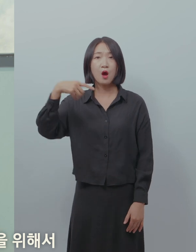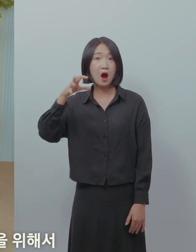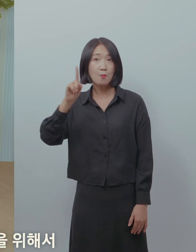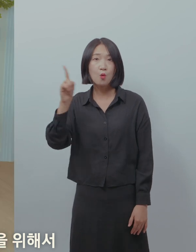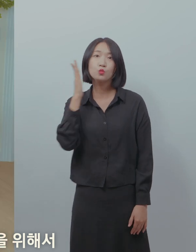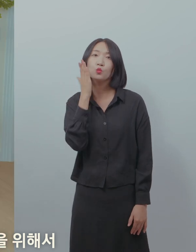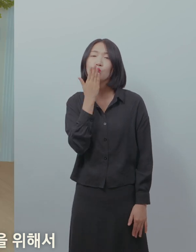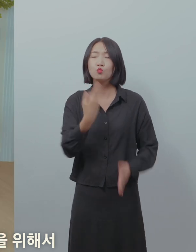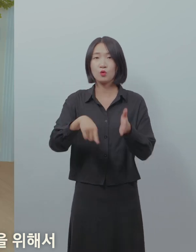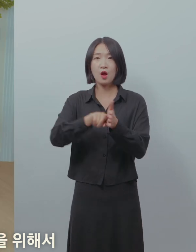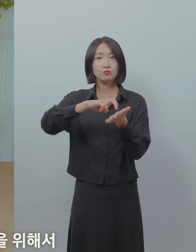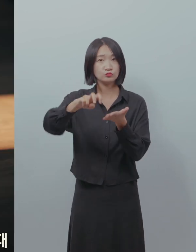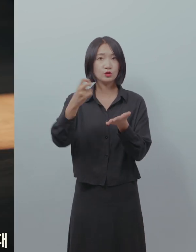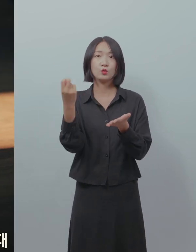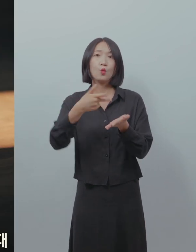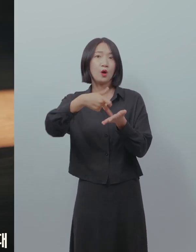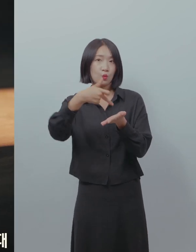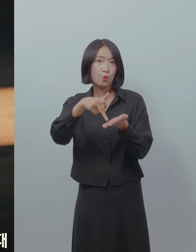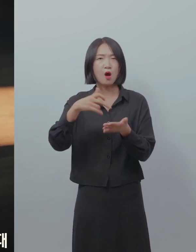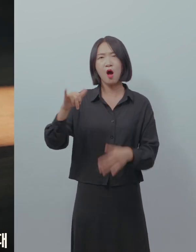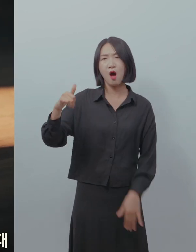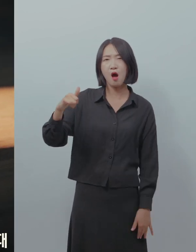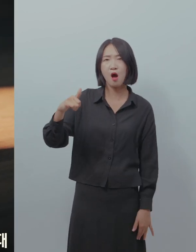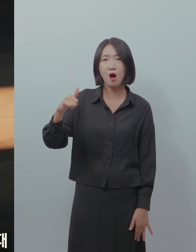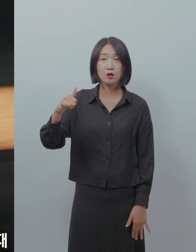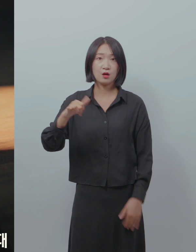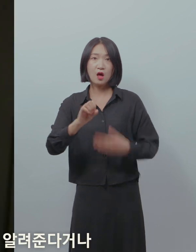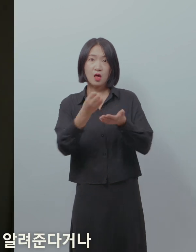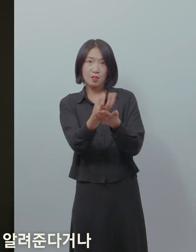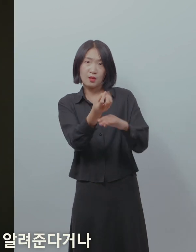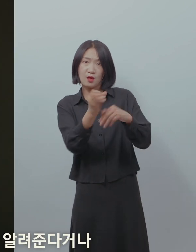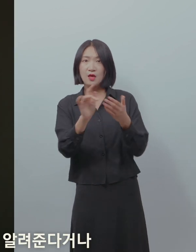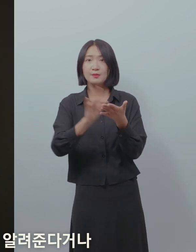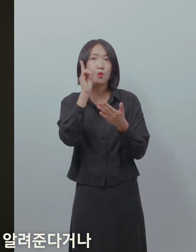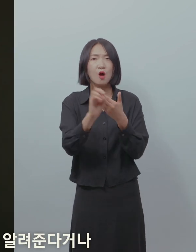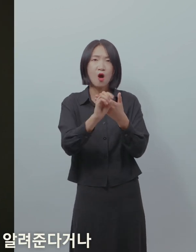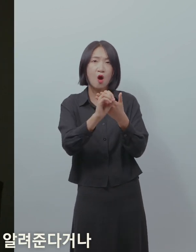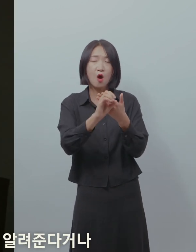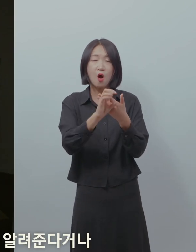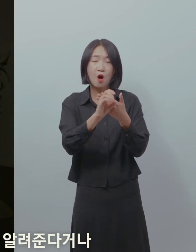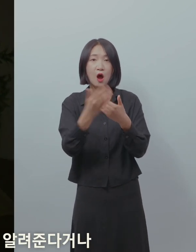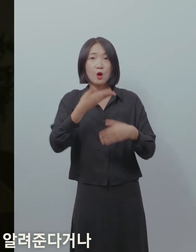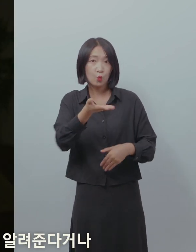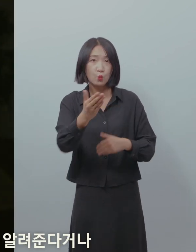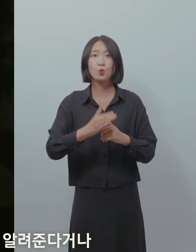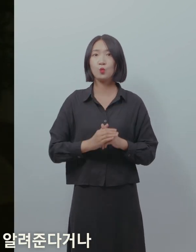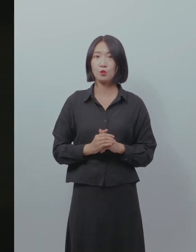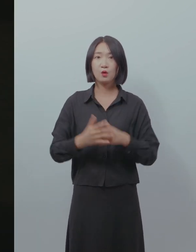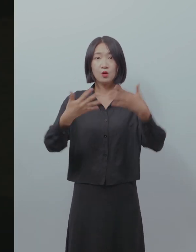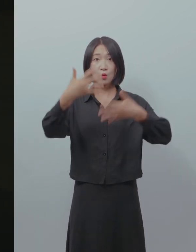알림은 청각장애인분들을 위해서 문자나 카톡이나 전화가 왔을 때 카메라 플래시를 이용해서 불빛을 깜빡해서